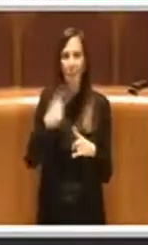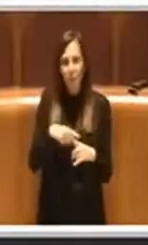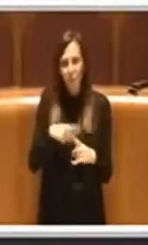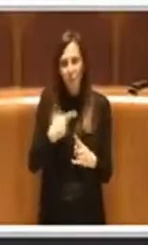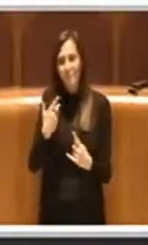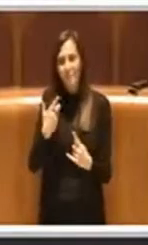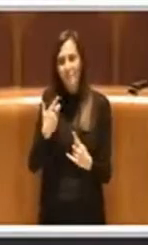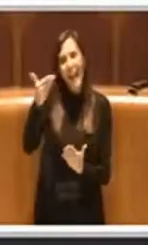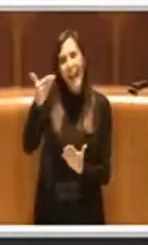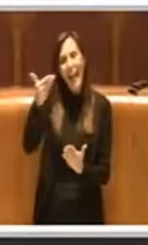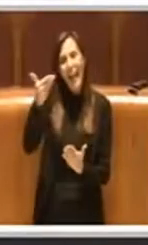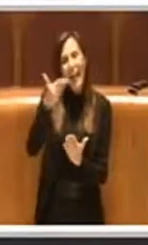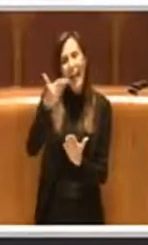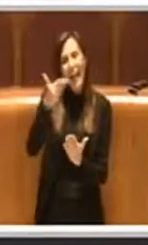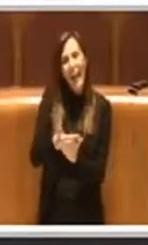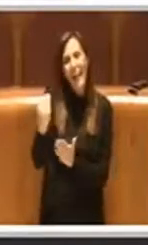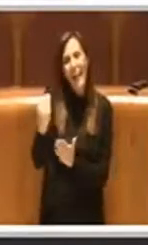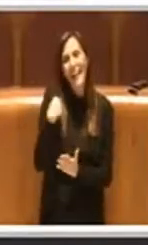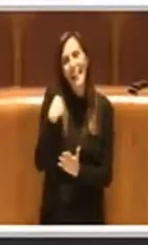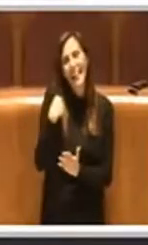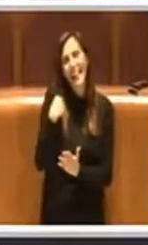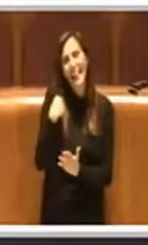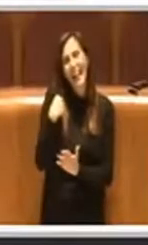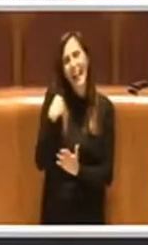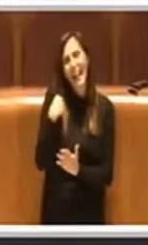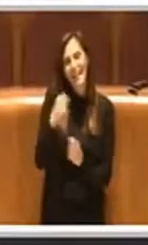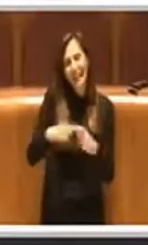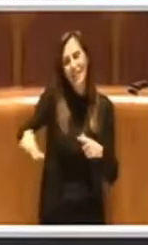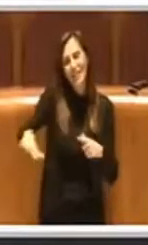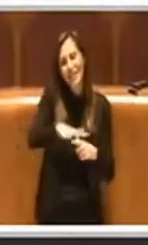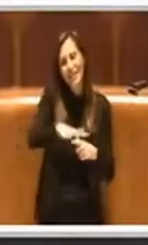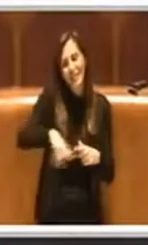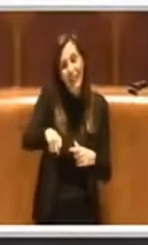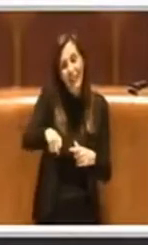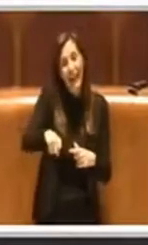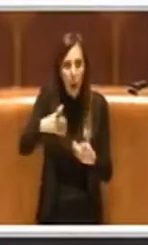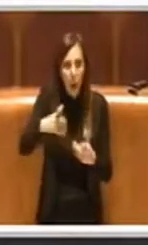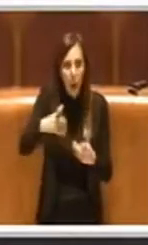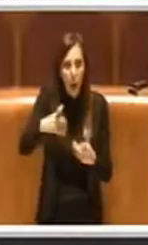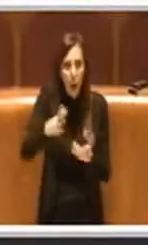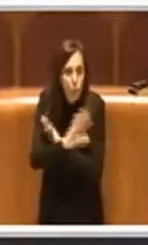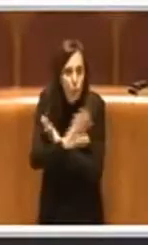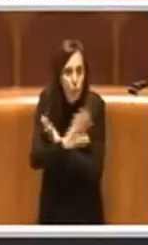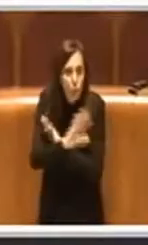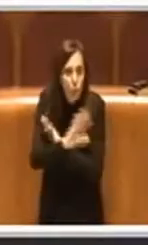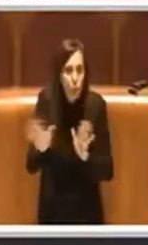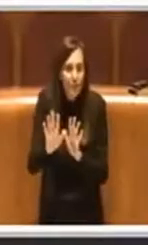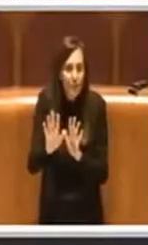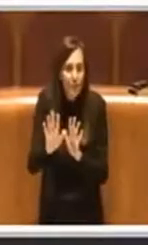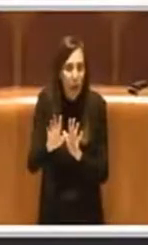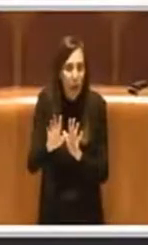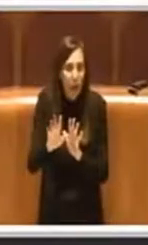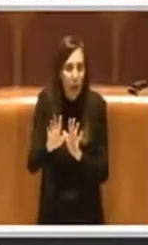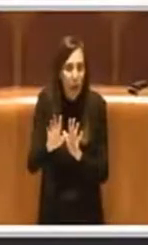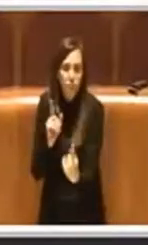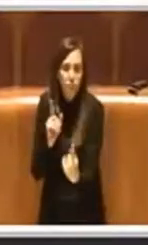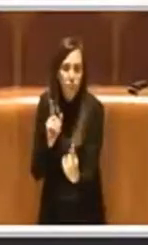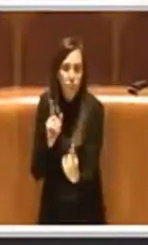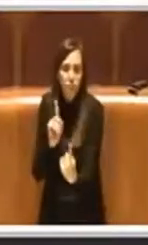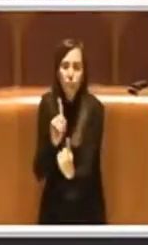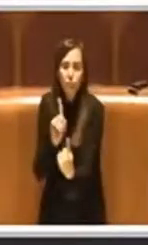una richiesta della città, tutta poi oggettivamente, credo che sia una cosa